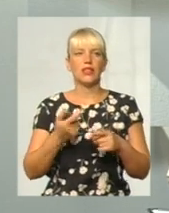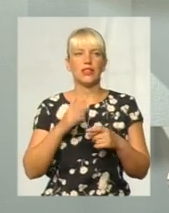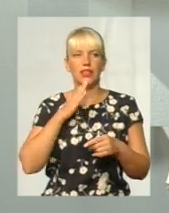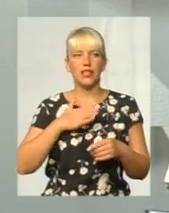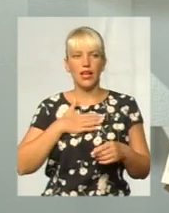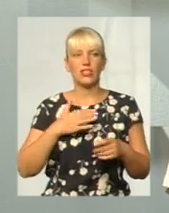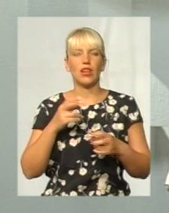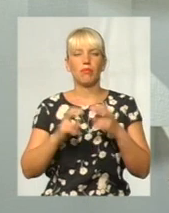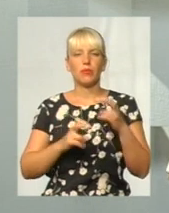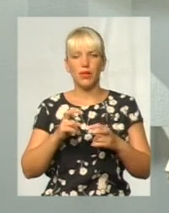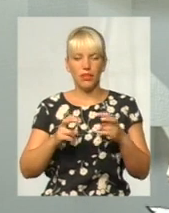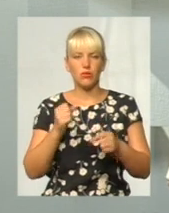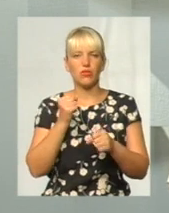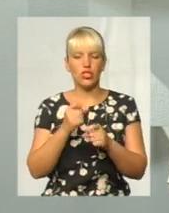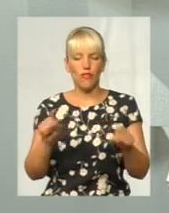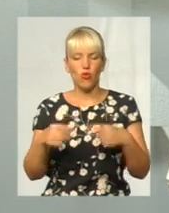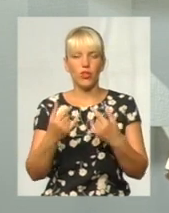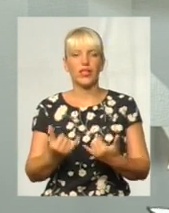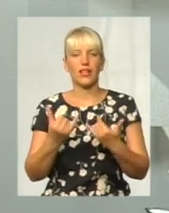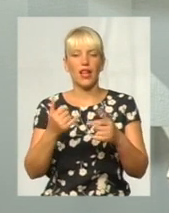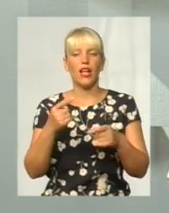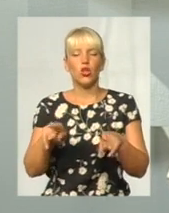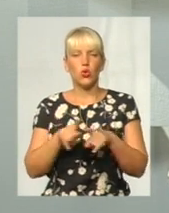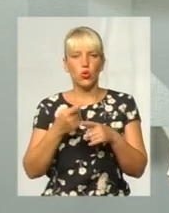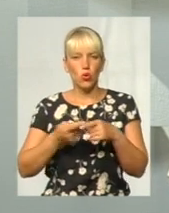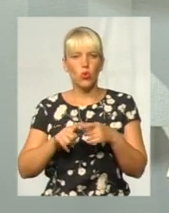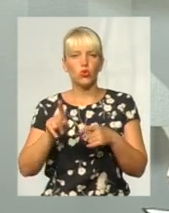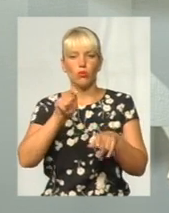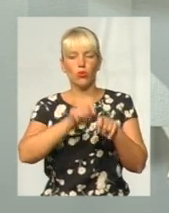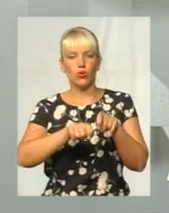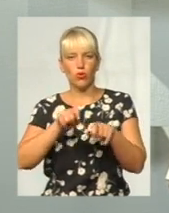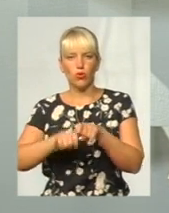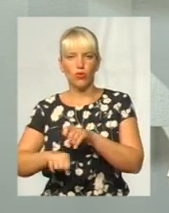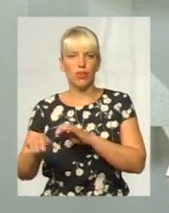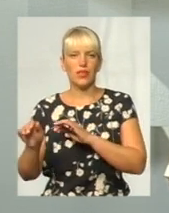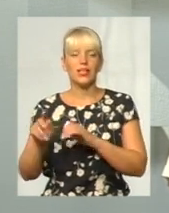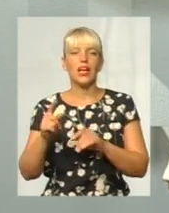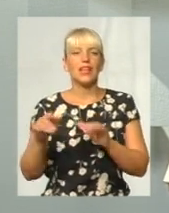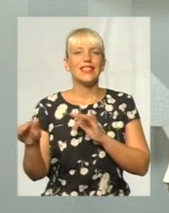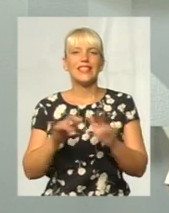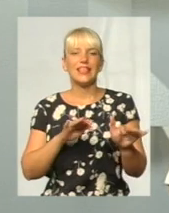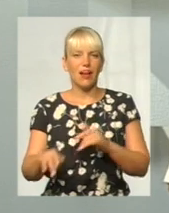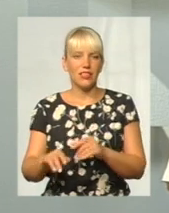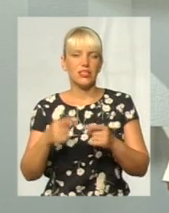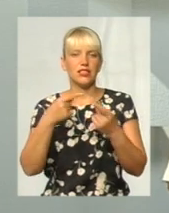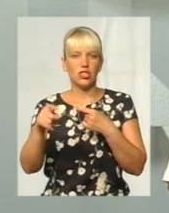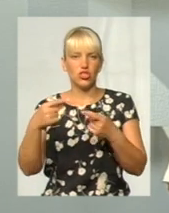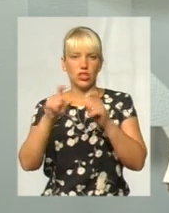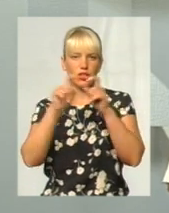діяльністю наших комунальних підприємств, установи організацій, які ведуть господарську діяльність. Також у нас